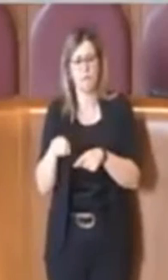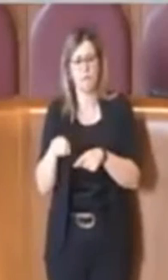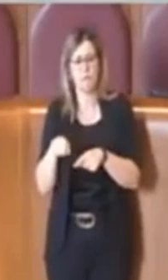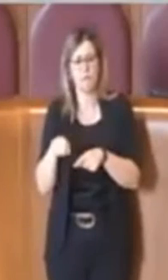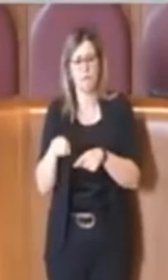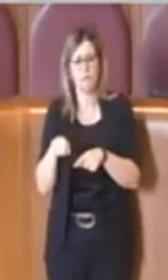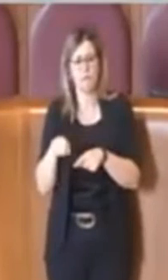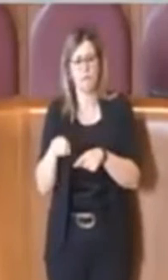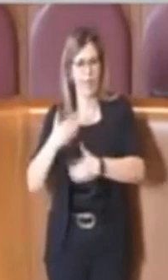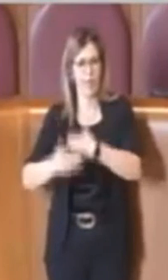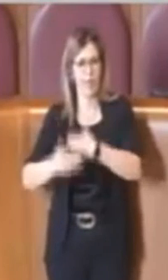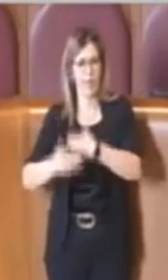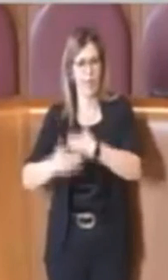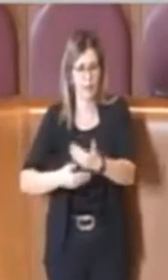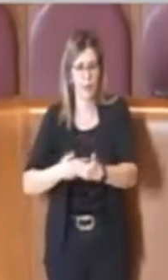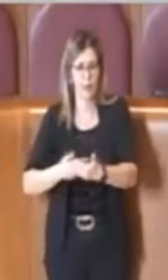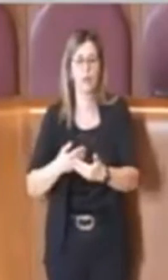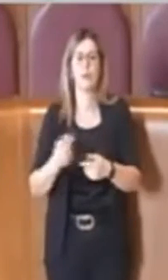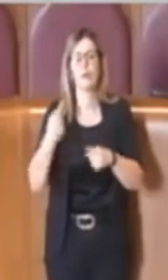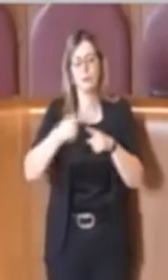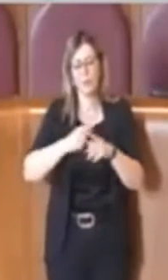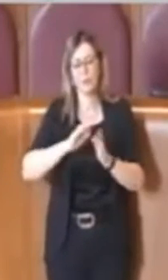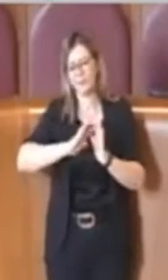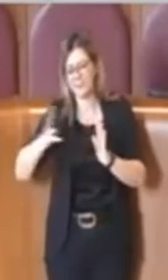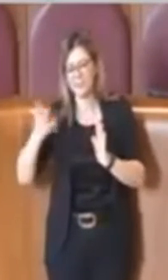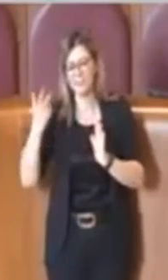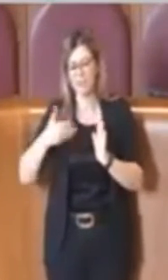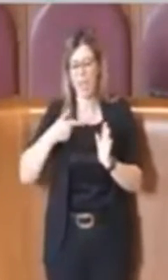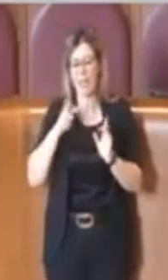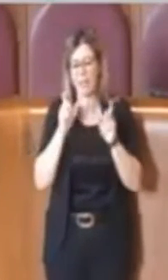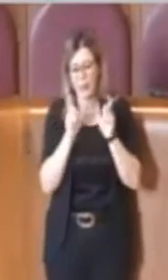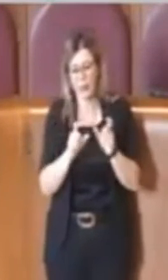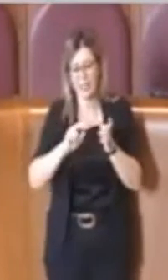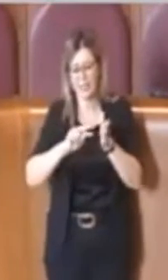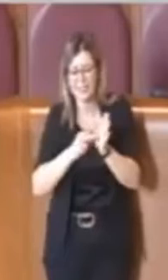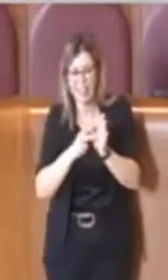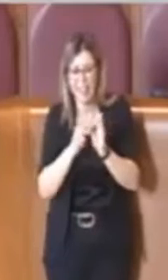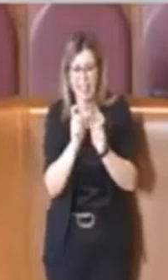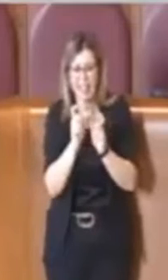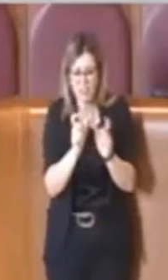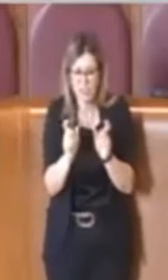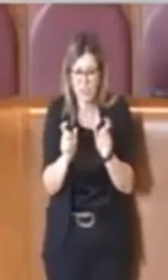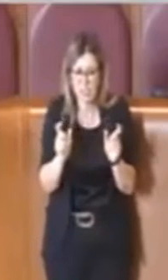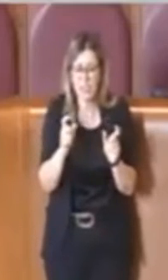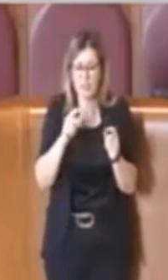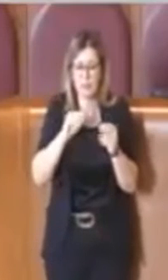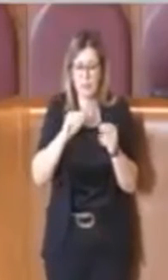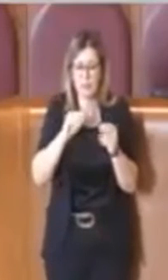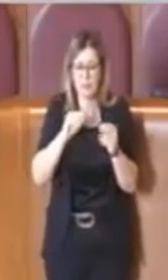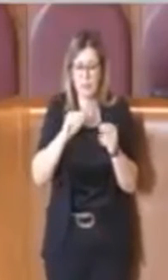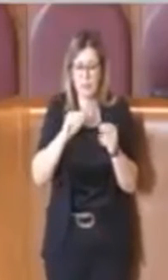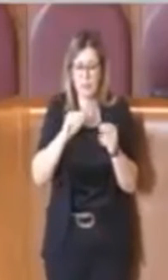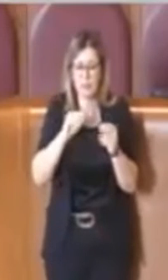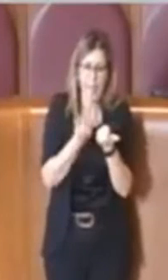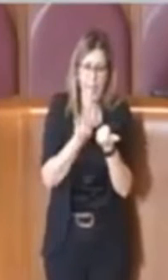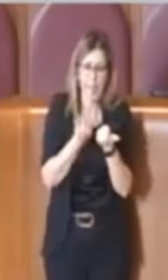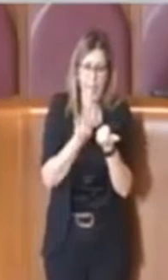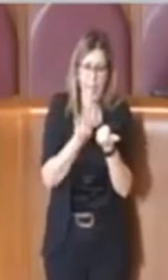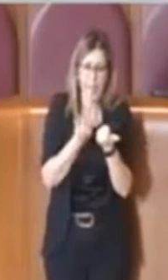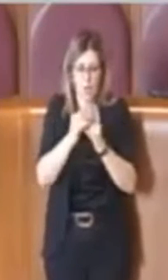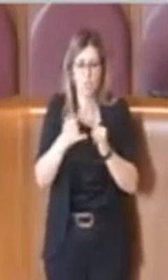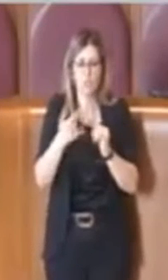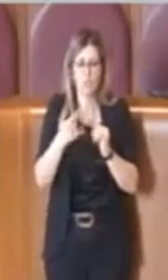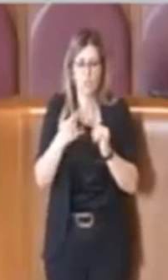Al di là quindi di tutti i tecnicismi, magari ci sono tanti altri articoli